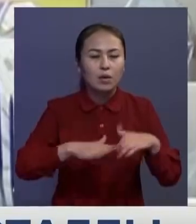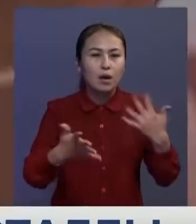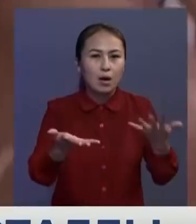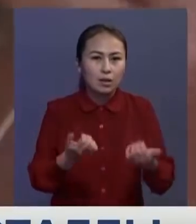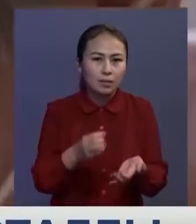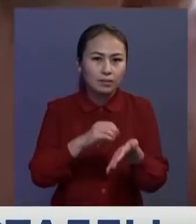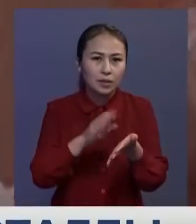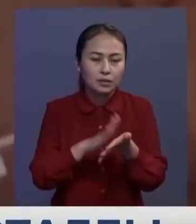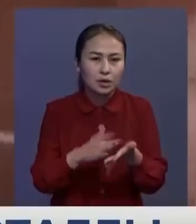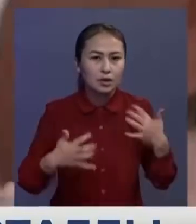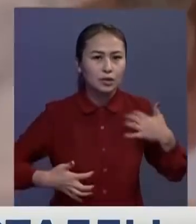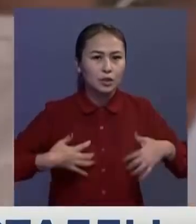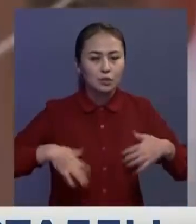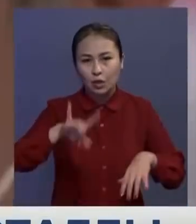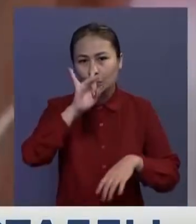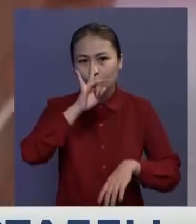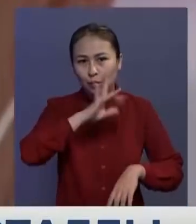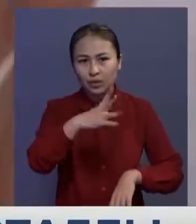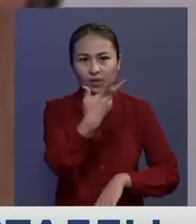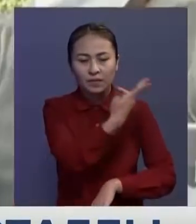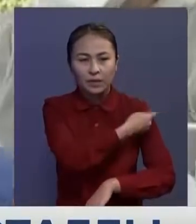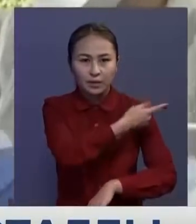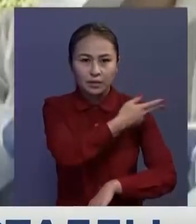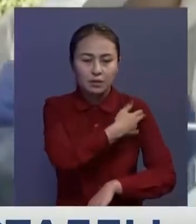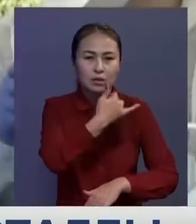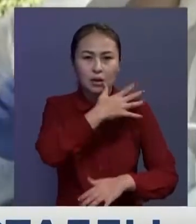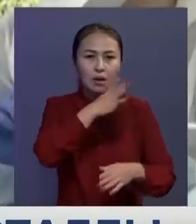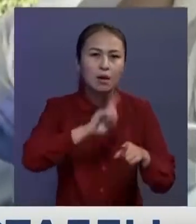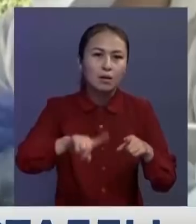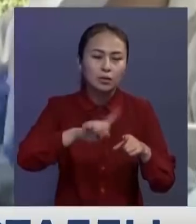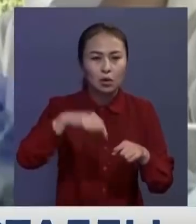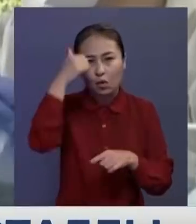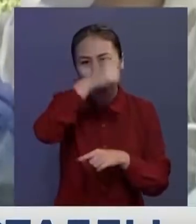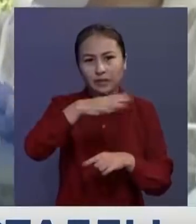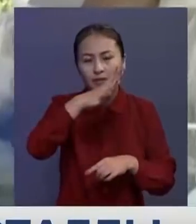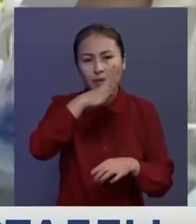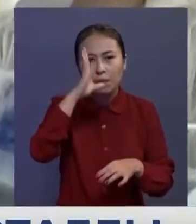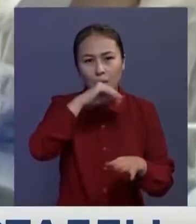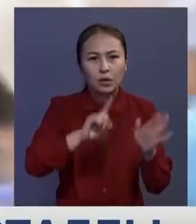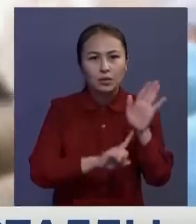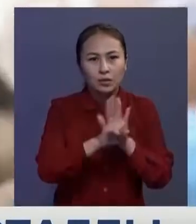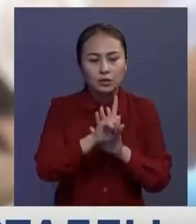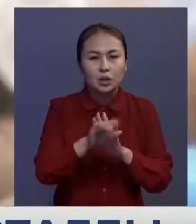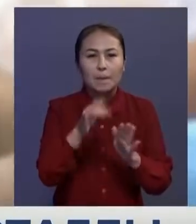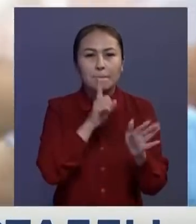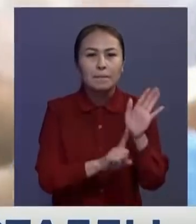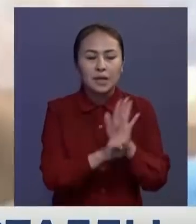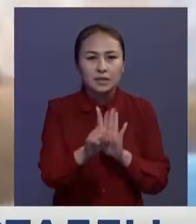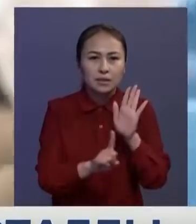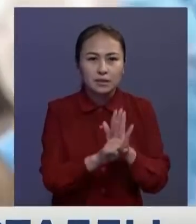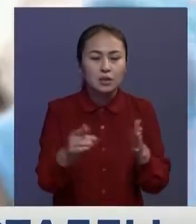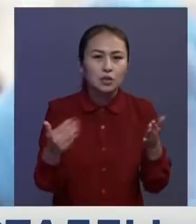баға беруге асықпайтын көрінеді. Вакцина жеті текселгенен кейін алдағы жылдың жазында шығуы мөмкіндеген болжам бар. Бастысы,